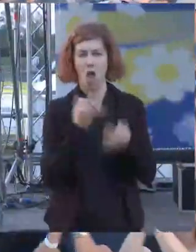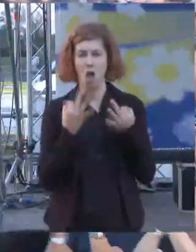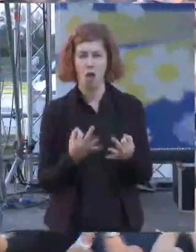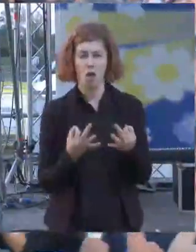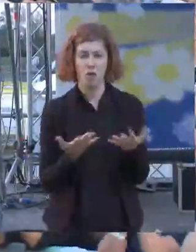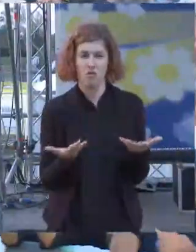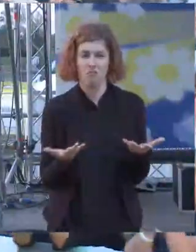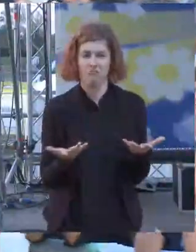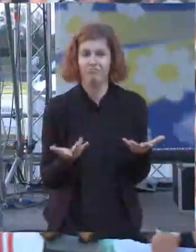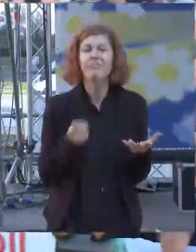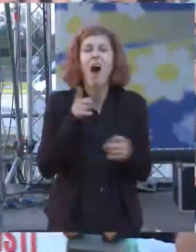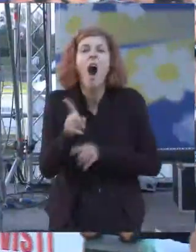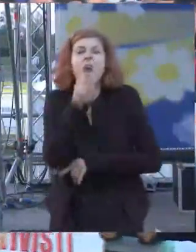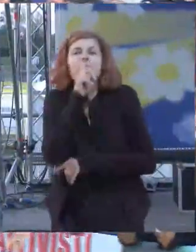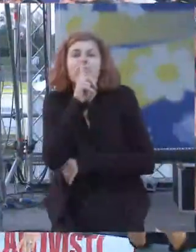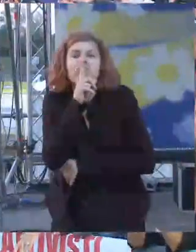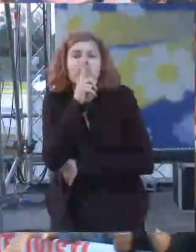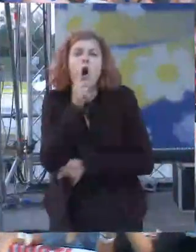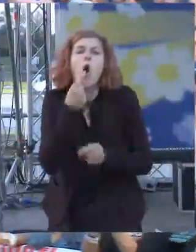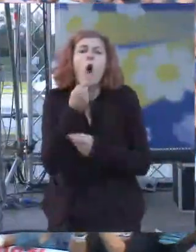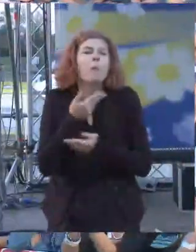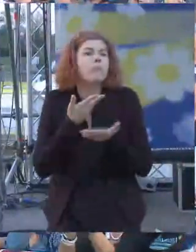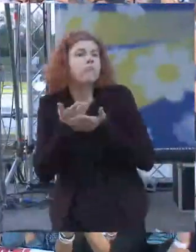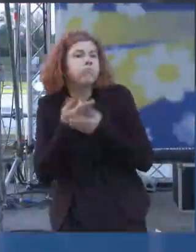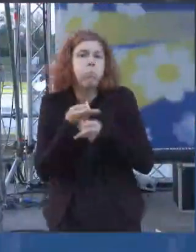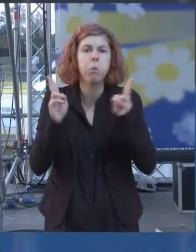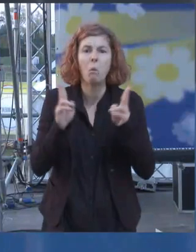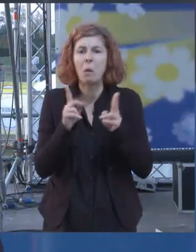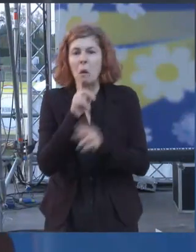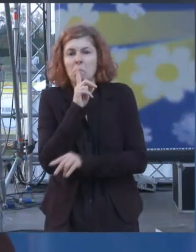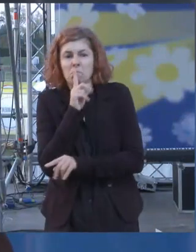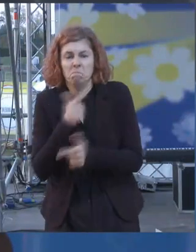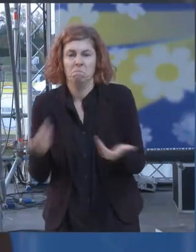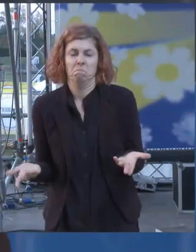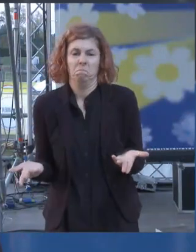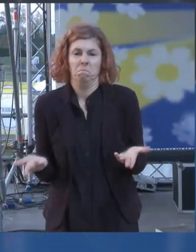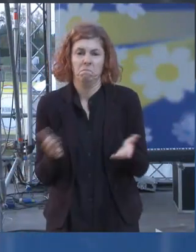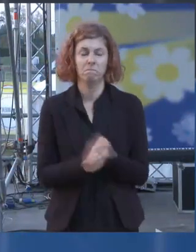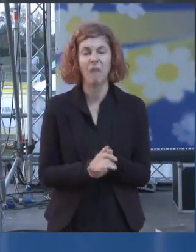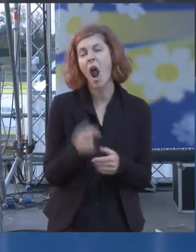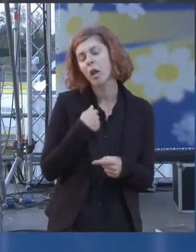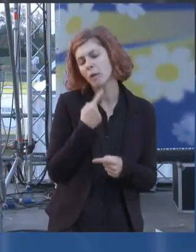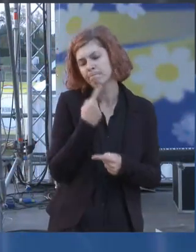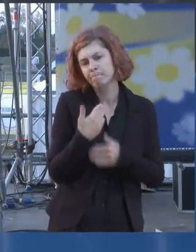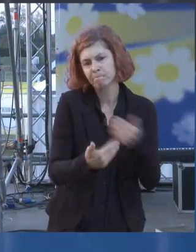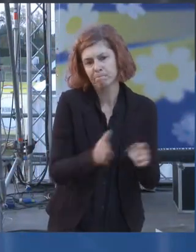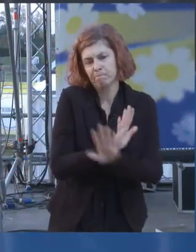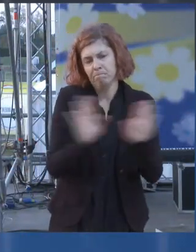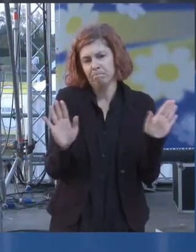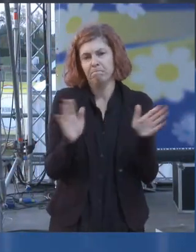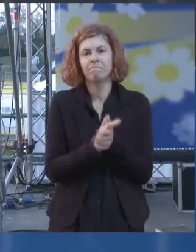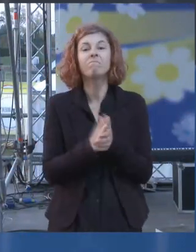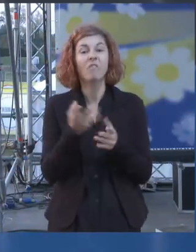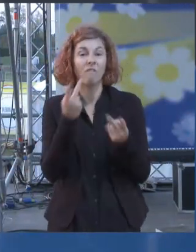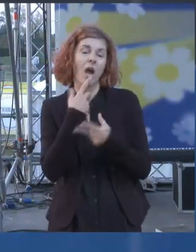non lo dicono esatto allora io non mi dilungo oltre ripeto al gazebo dei nostri